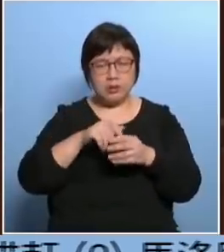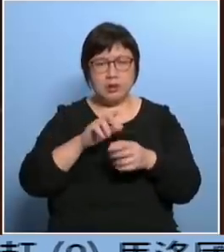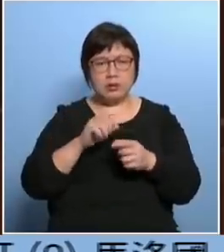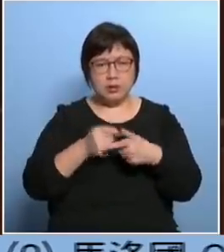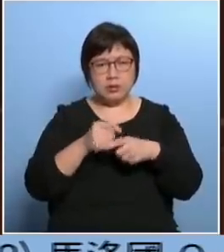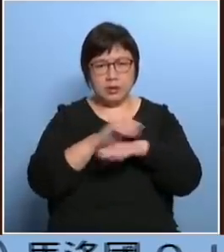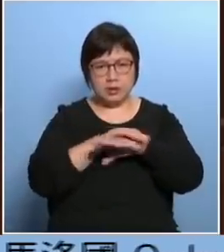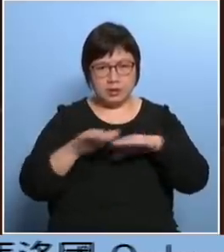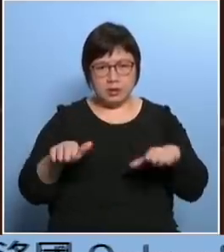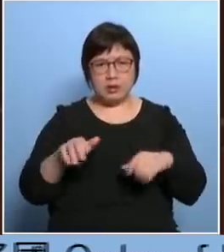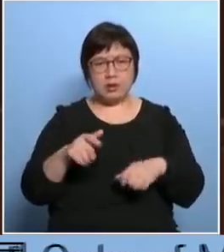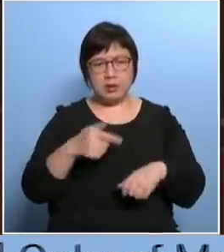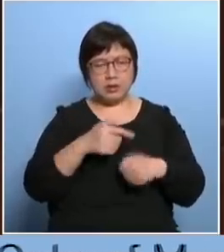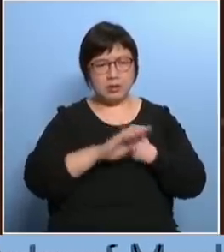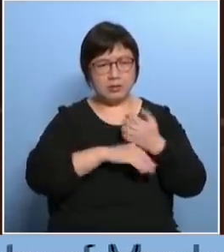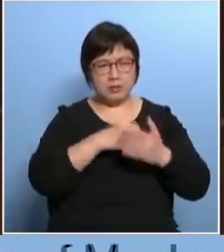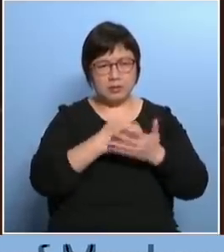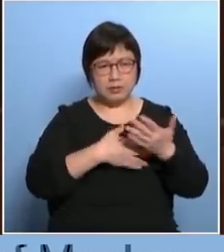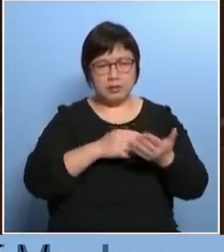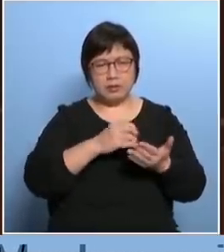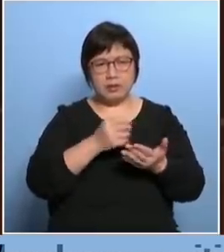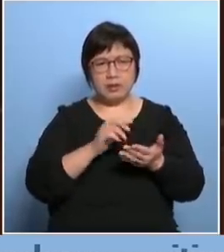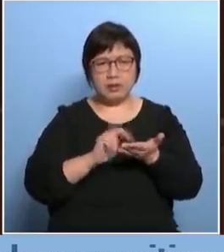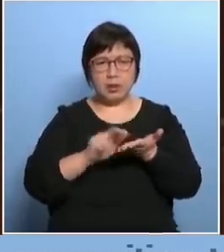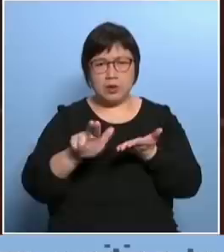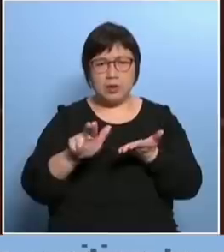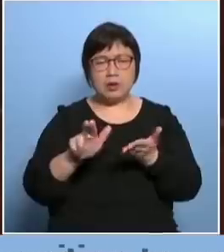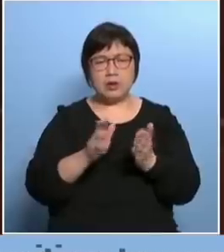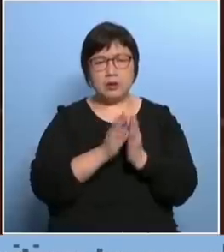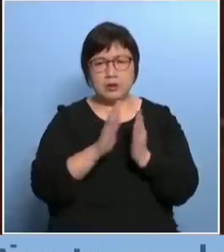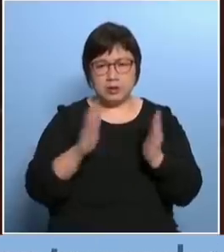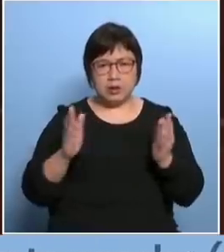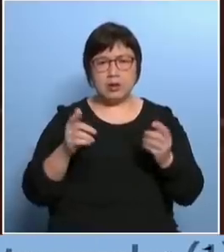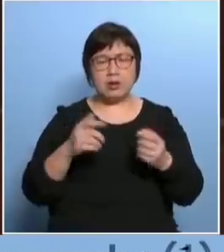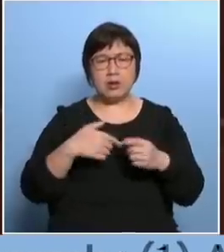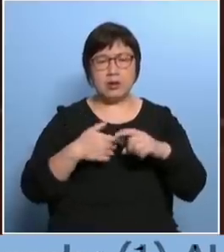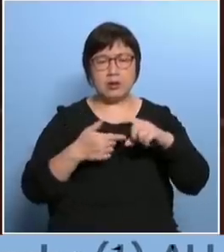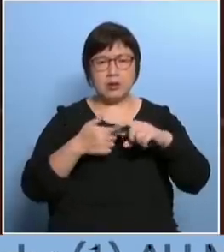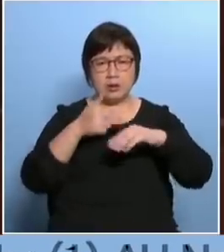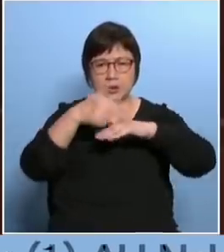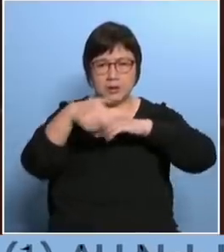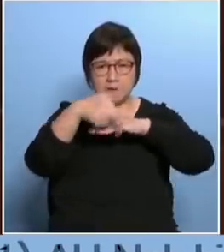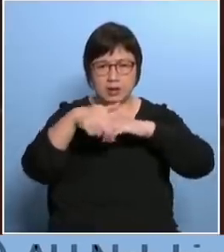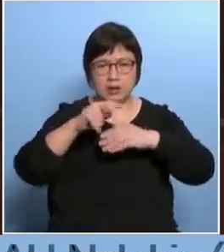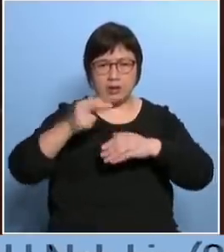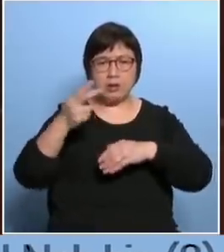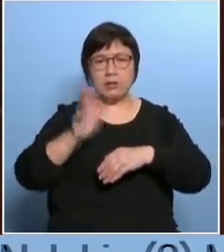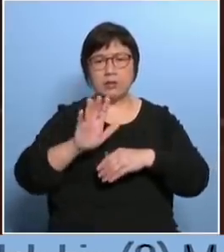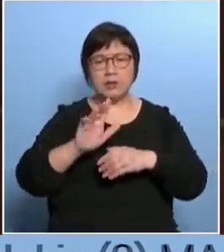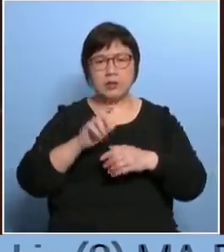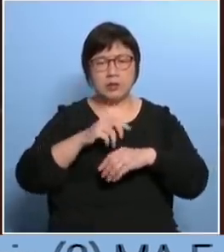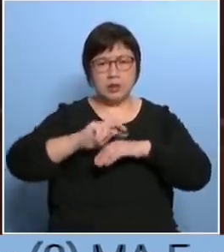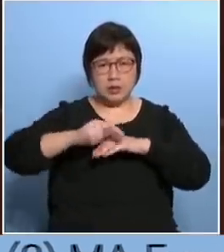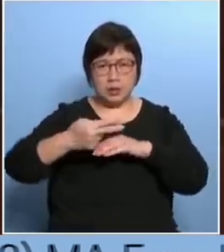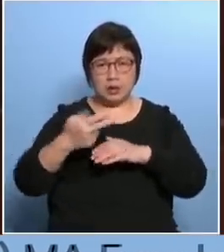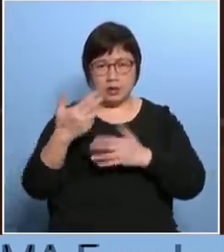这个条例的修订里面将这些邮记的单张那个格式去改不是只是靠改那个格式